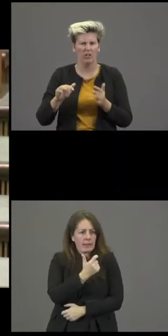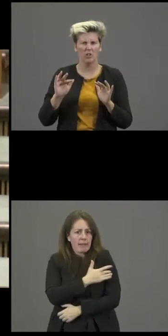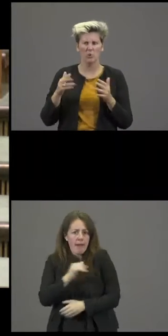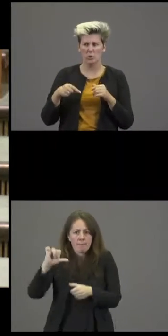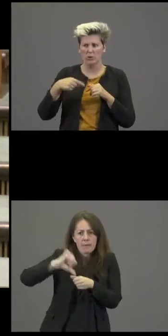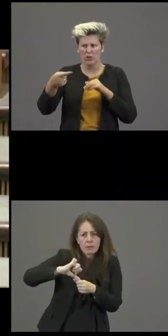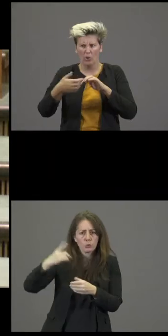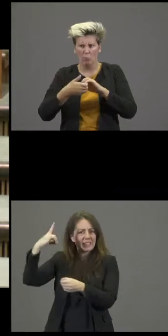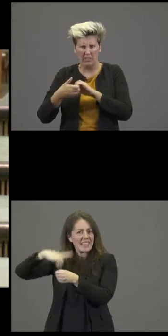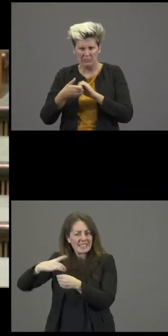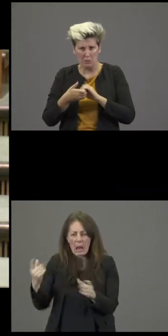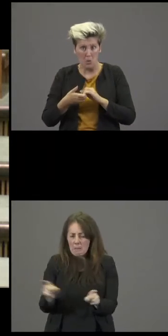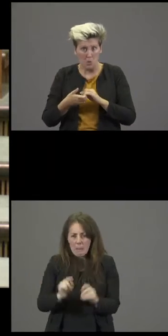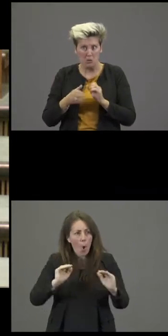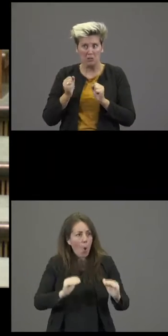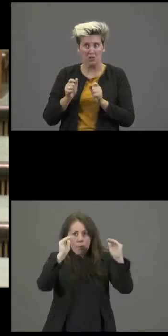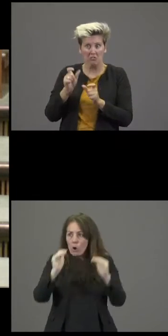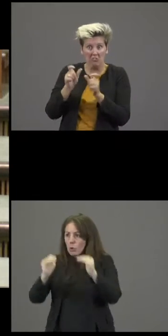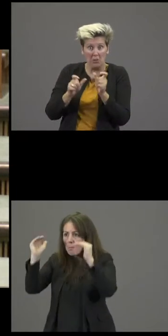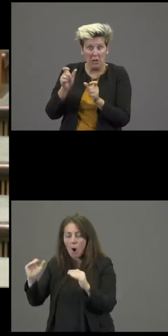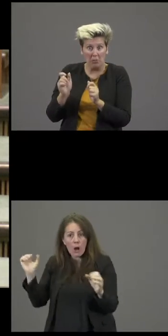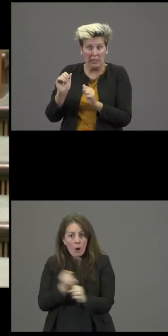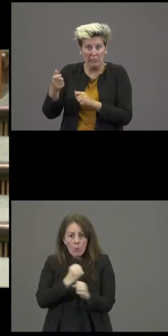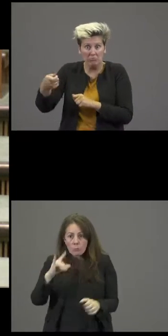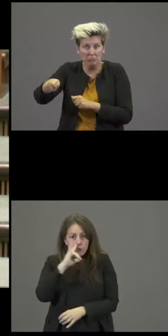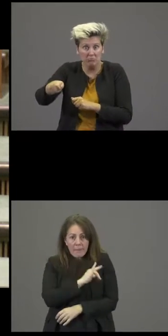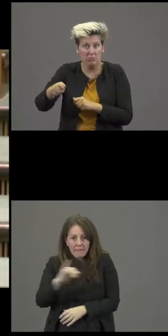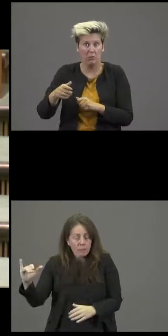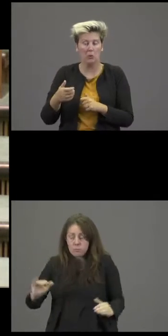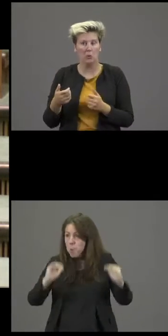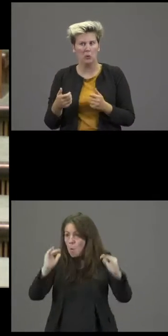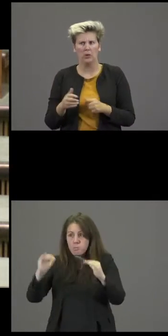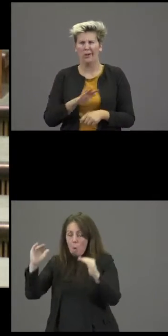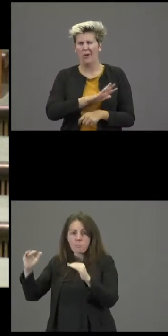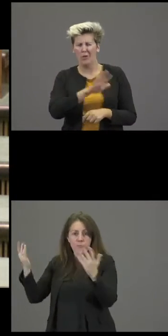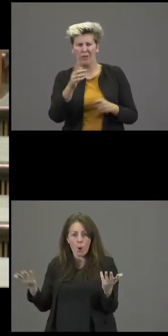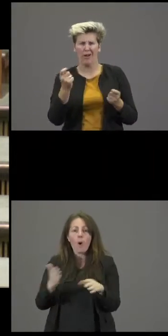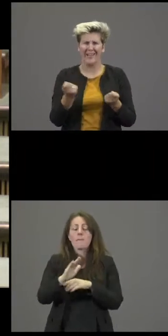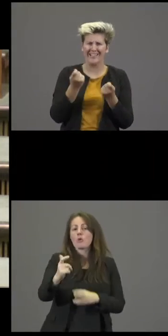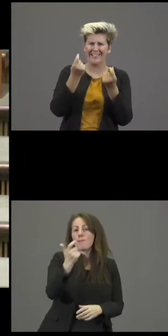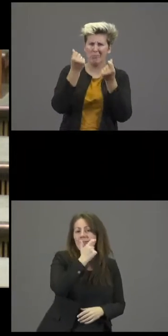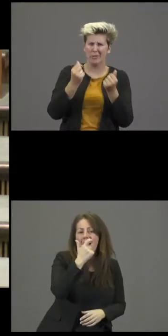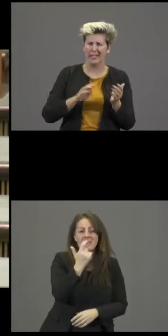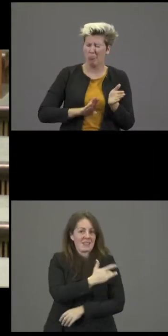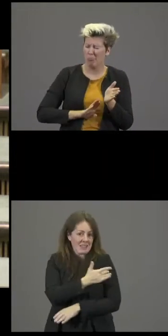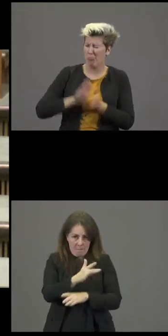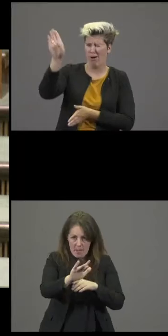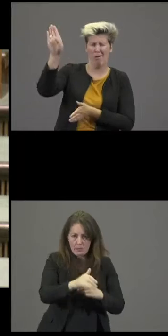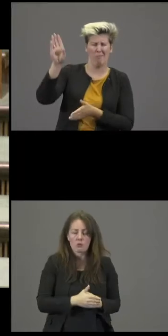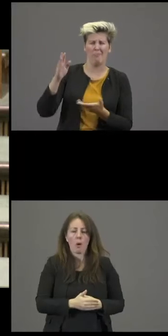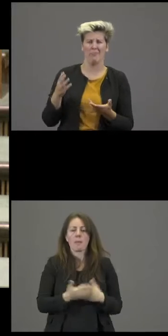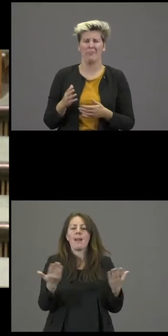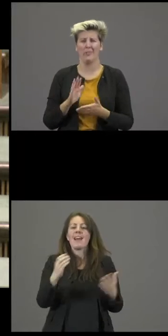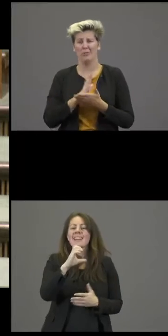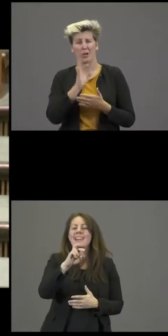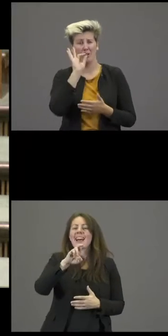à la pompe, tout augmente à une vitesse qui est vraiment incroyable, exponentielle. Prenons par exemple le gaz et l'électricité. Le régulateur, la CREG, a